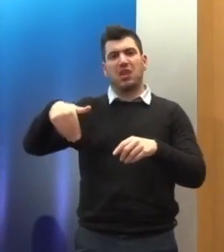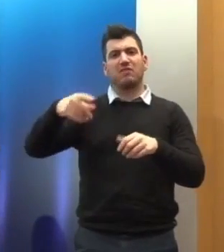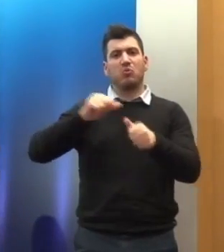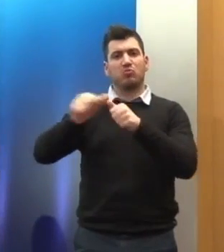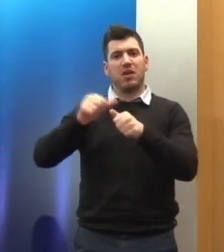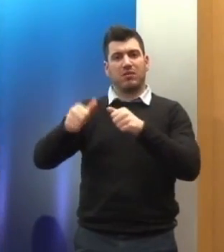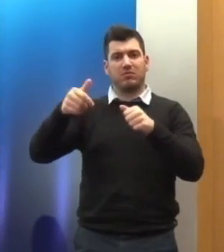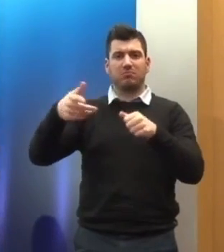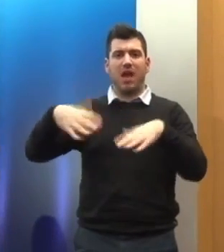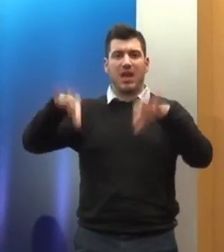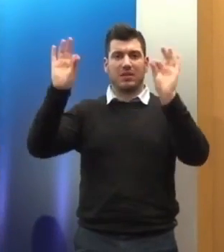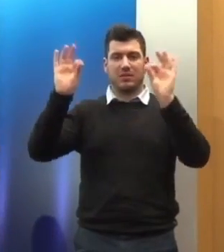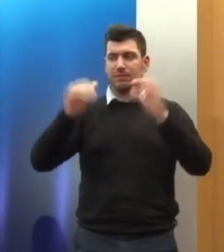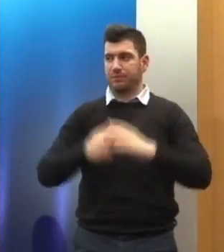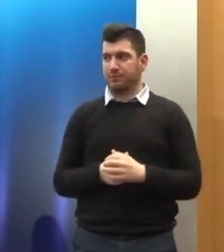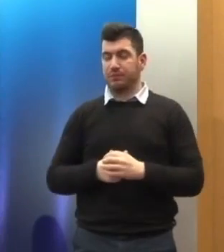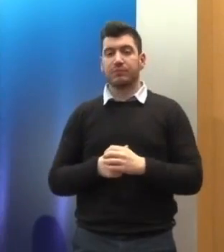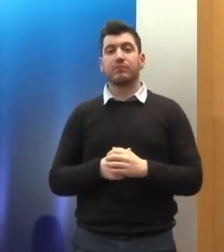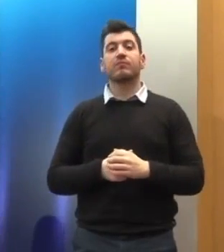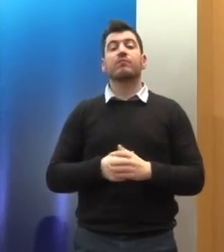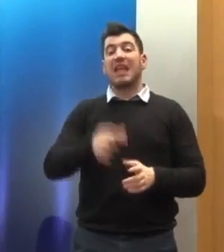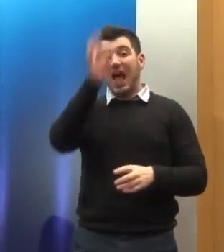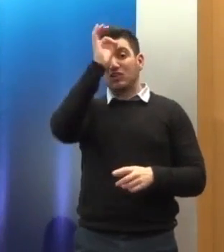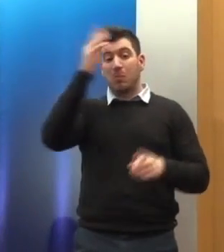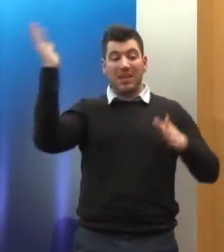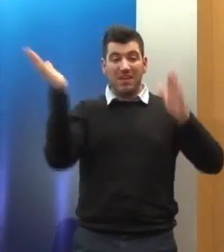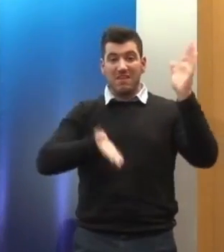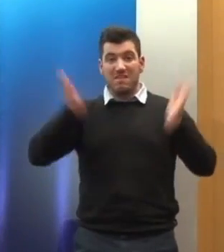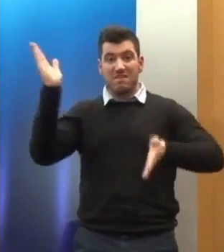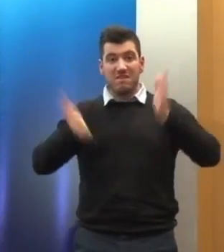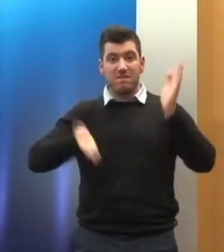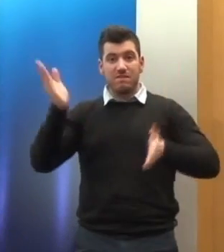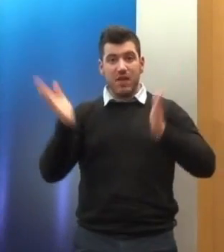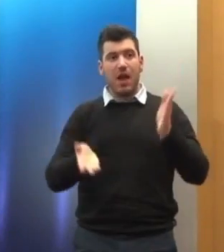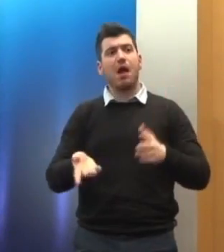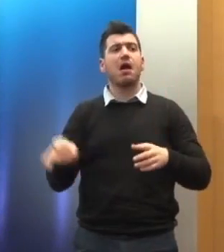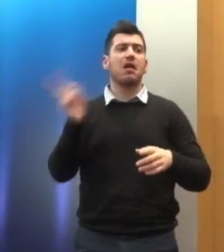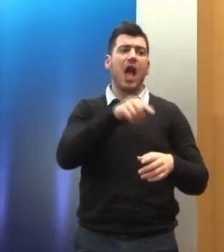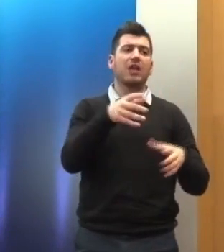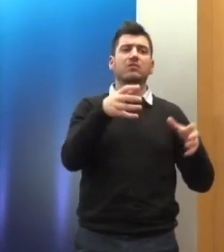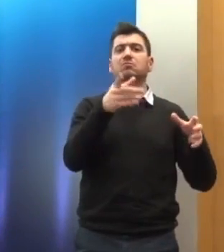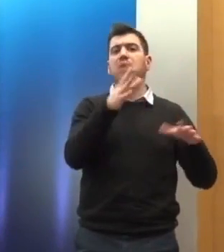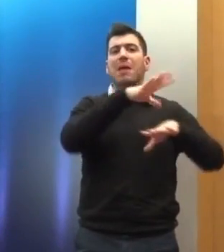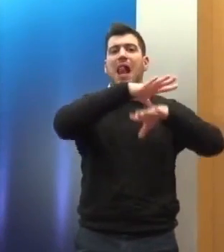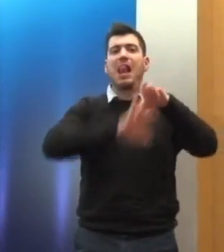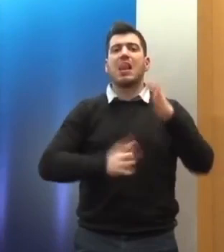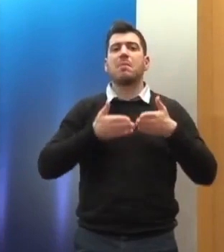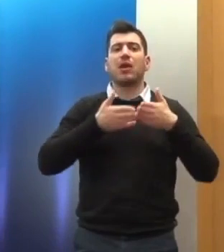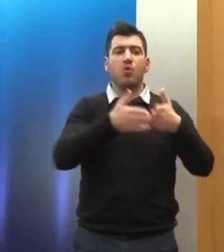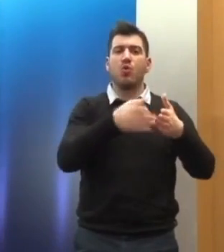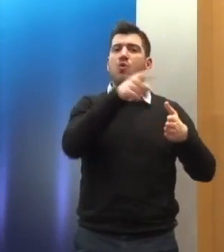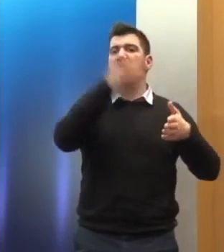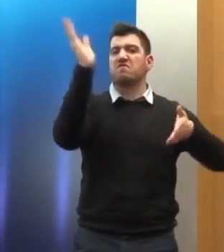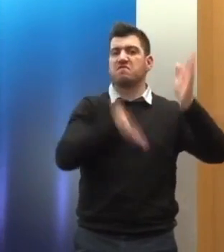Για τα θέματα και για τις υποθέσεις αστυνομικής βίας ή βία εκ μέρους άλλων οργάνων, παραδείγμα του λιμενικού. Και εδώ